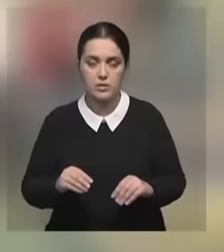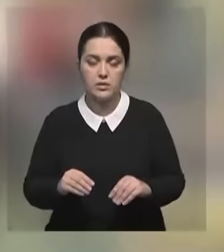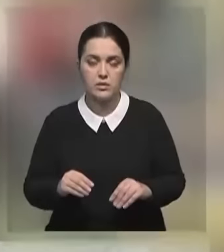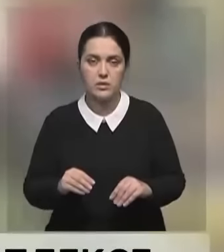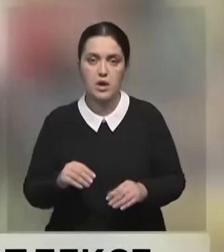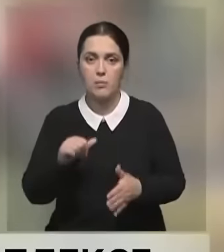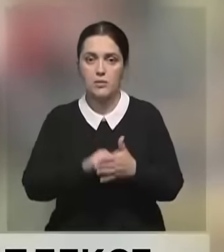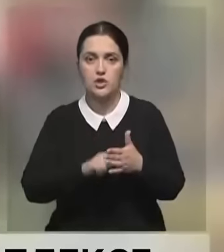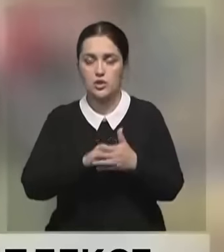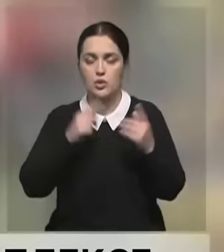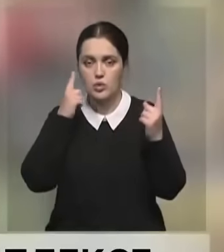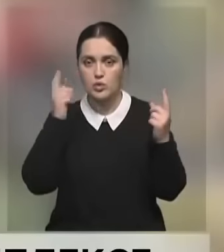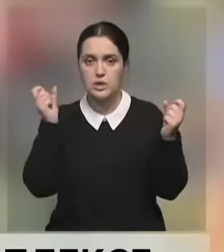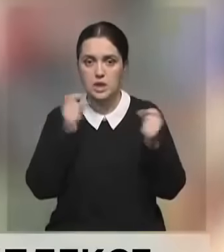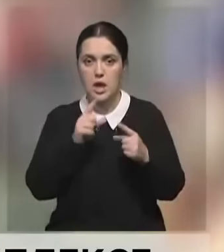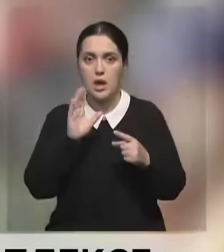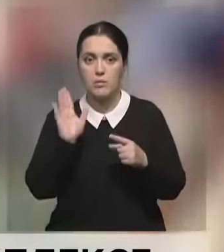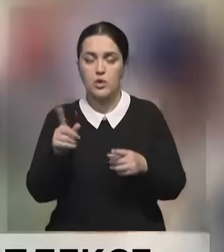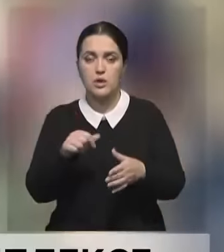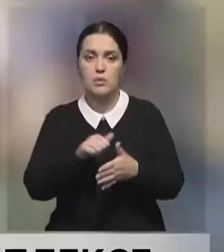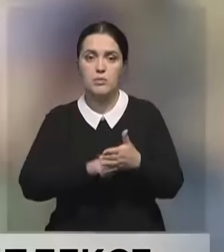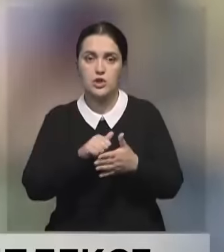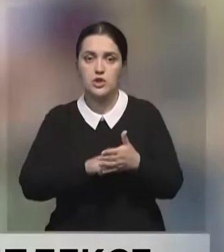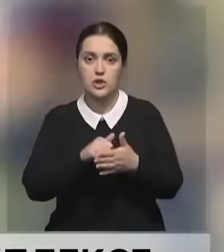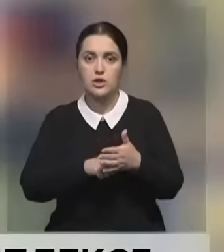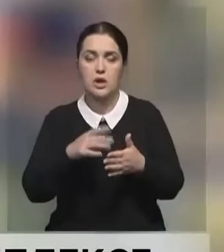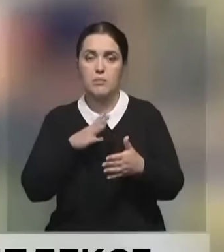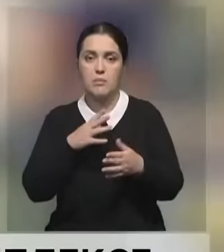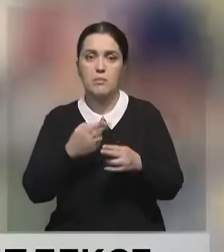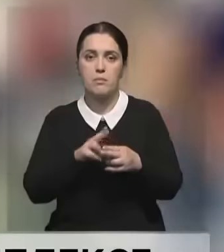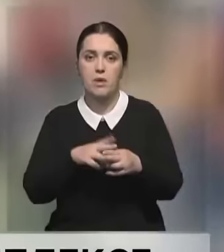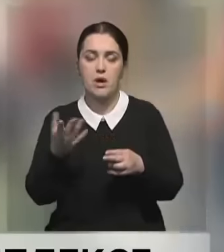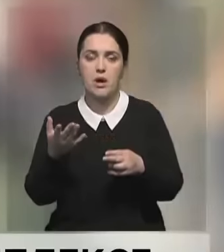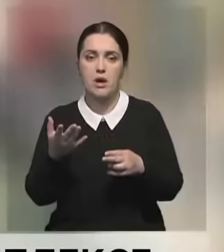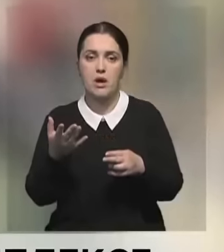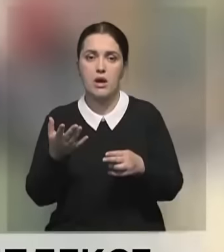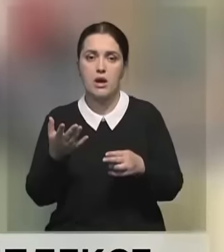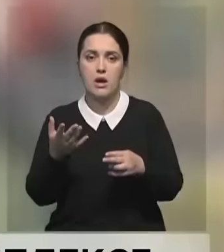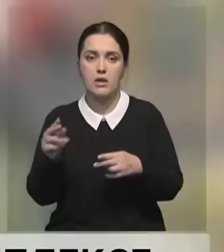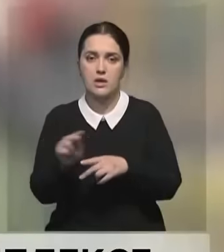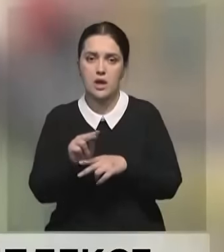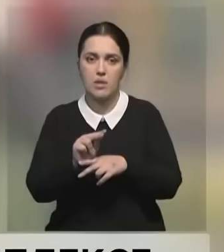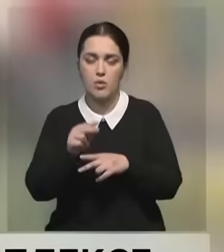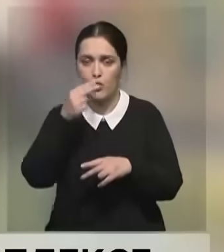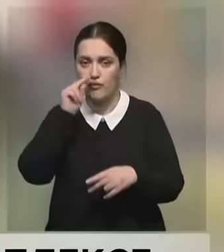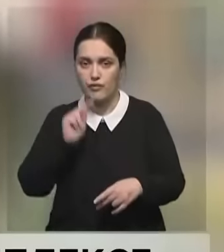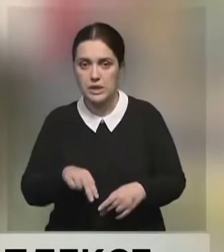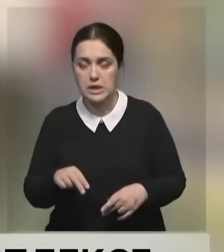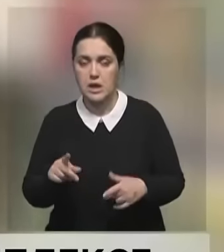Причина устанавливалась. Предварительная причина. Проводились огнилые работы. Это предварительная причина. Либо